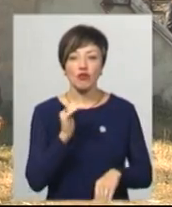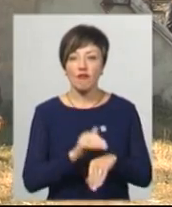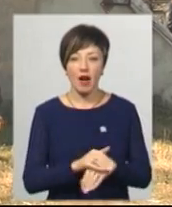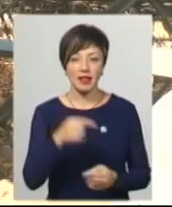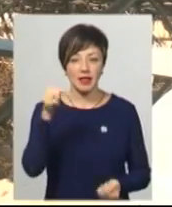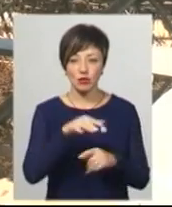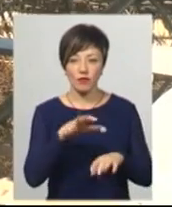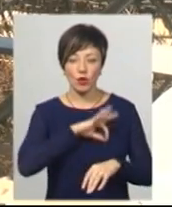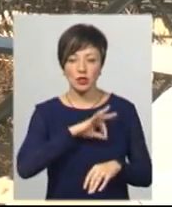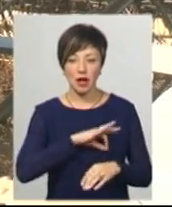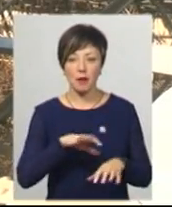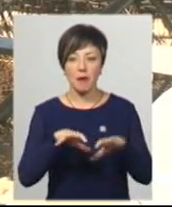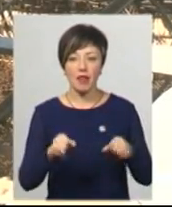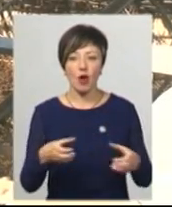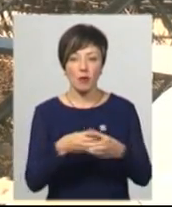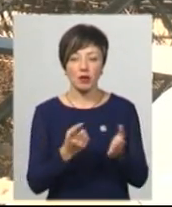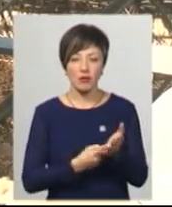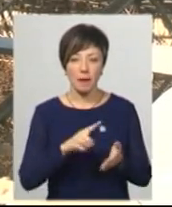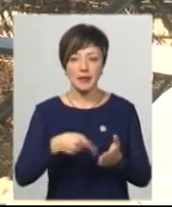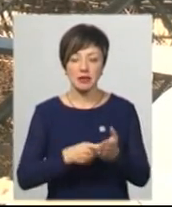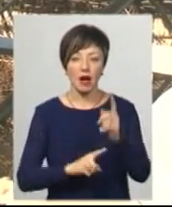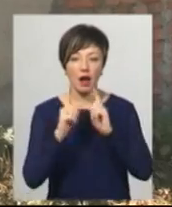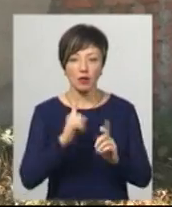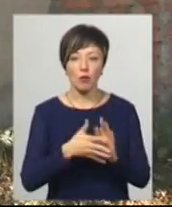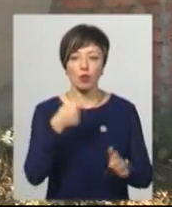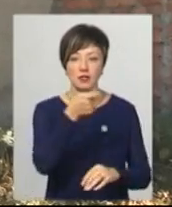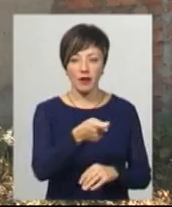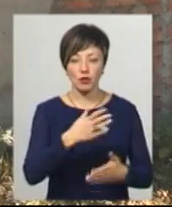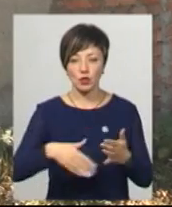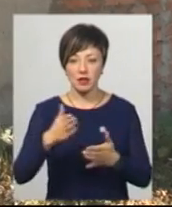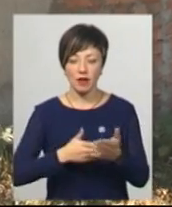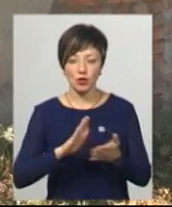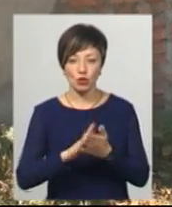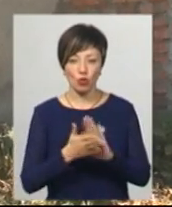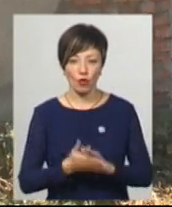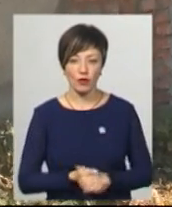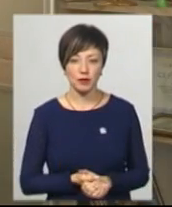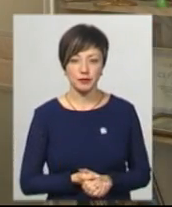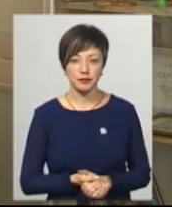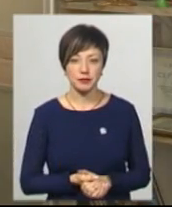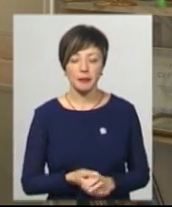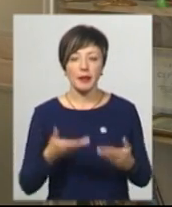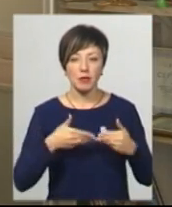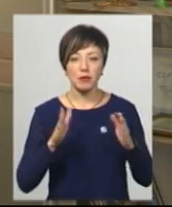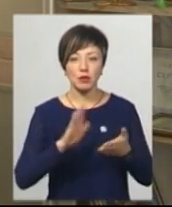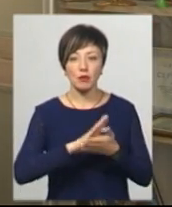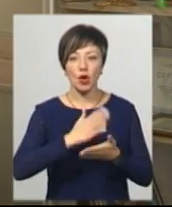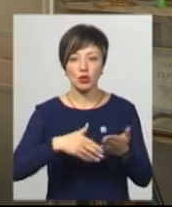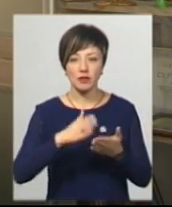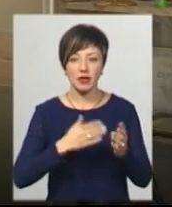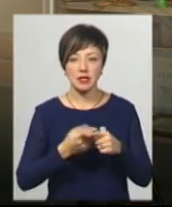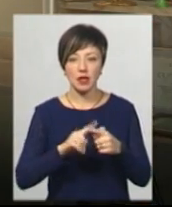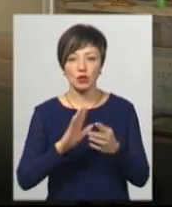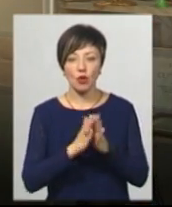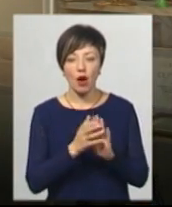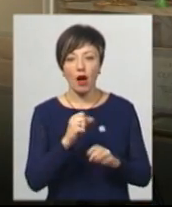використання майна громади буде доведений, міська рада позиватиметься на орендарку, щоб розірвати договір, каже Веліна Заєць. Ми будемо розривати цей договір оренди,